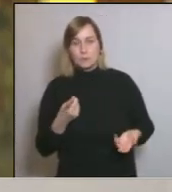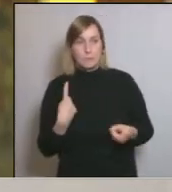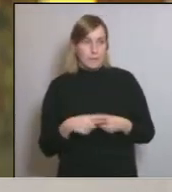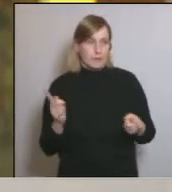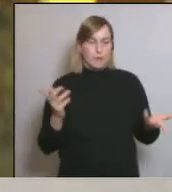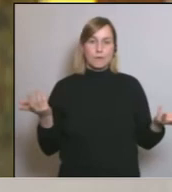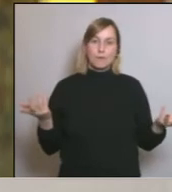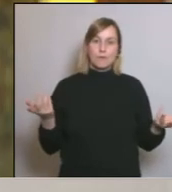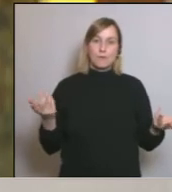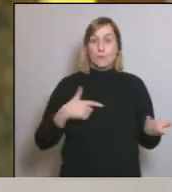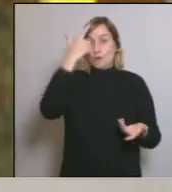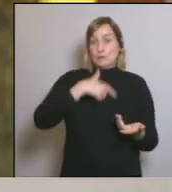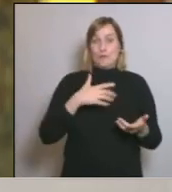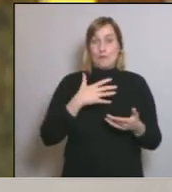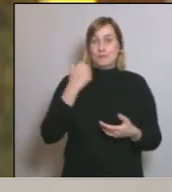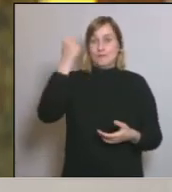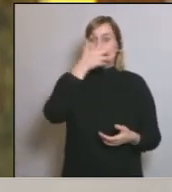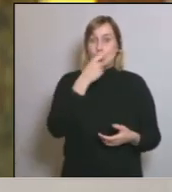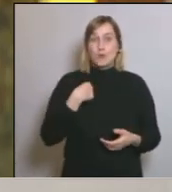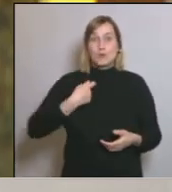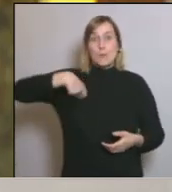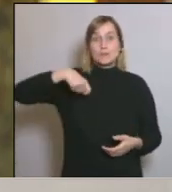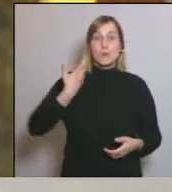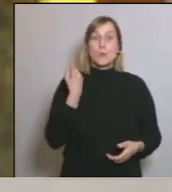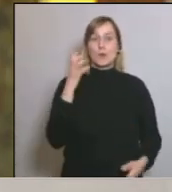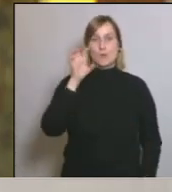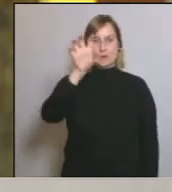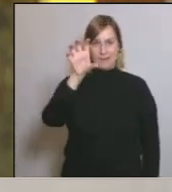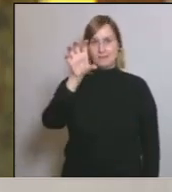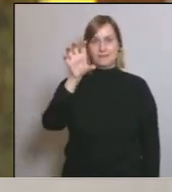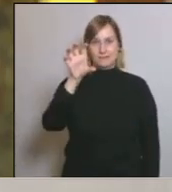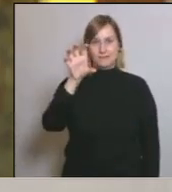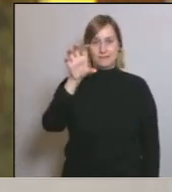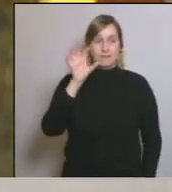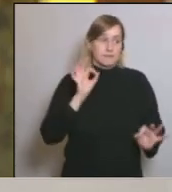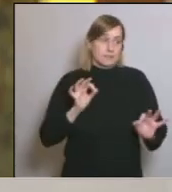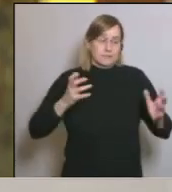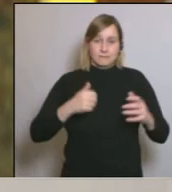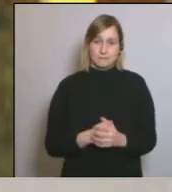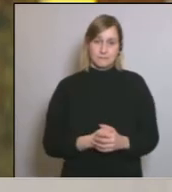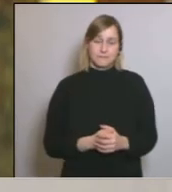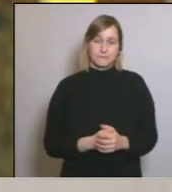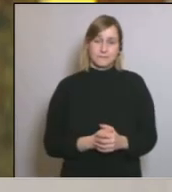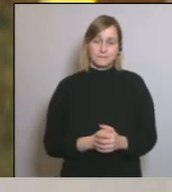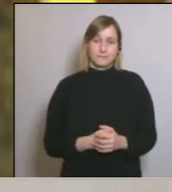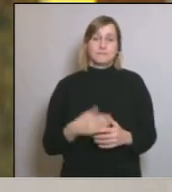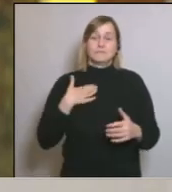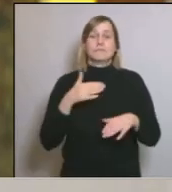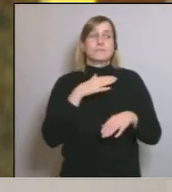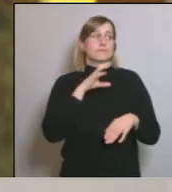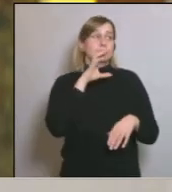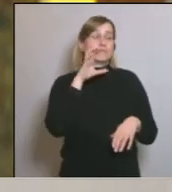Però jo no ho puc fer-ho. Jo sóc el president d'una comunitat autònoma. És així. En canvi, l'estat és qui té aquestes